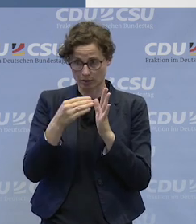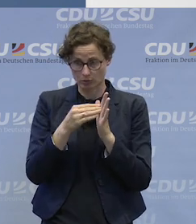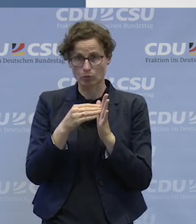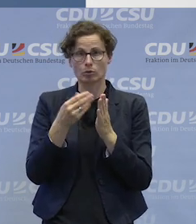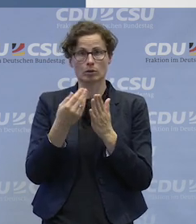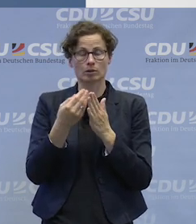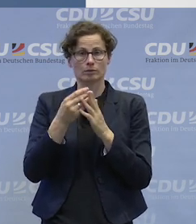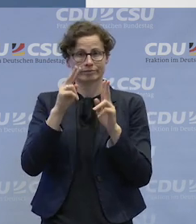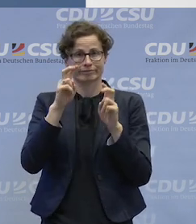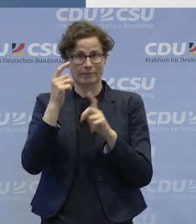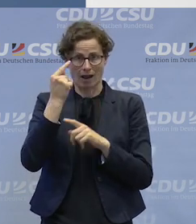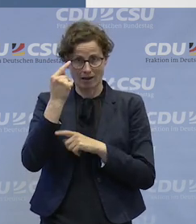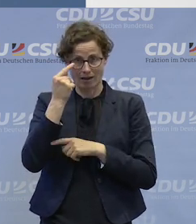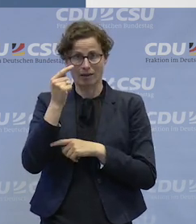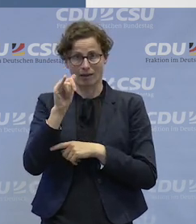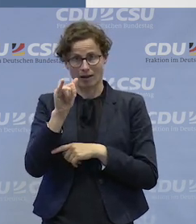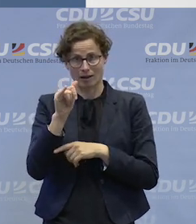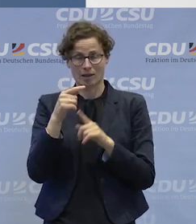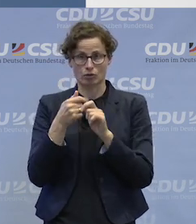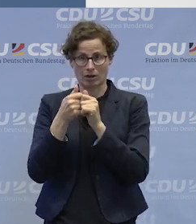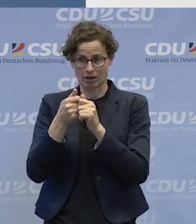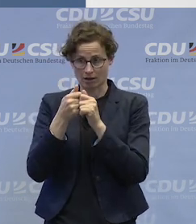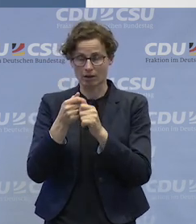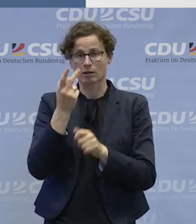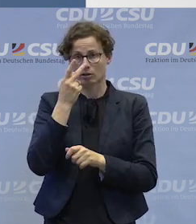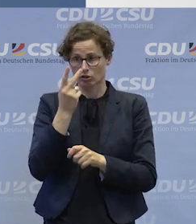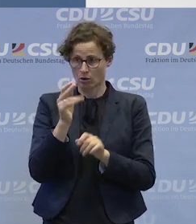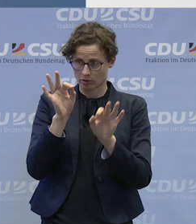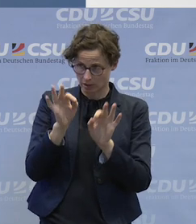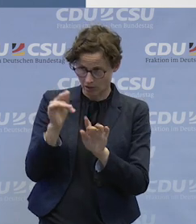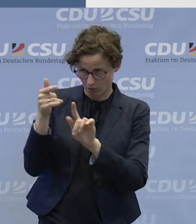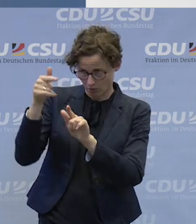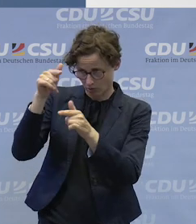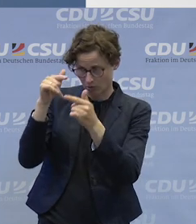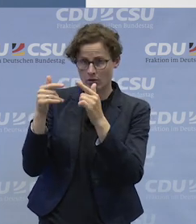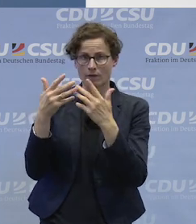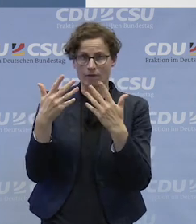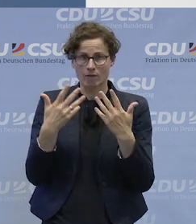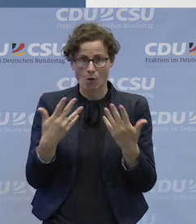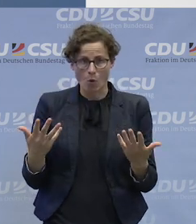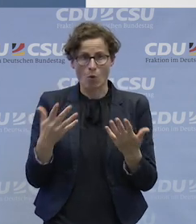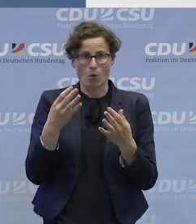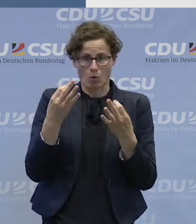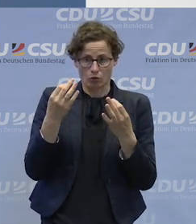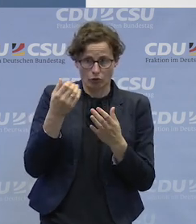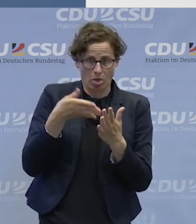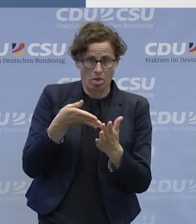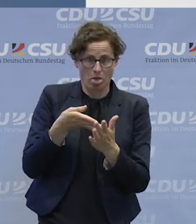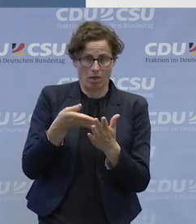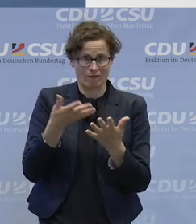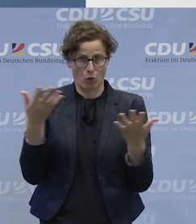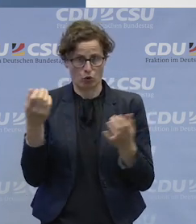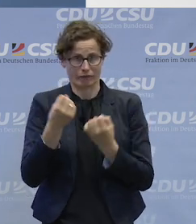-Tracker gibt uns die Möglichkeit zu gucken, an welchen Stellen ist es eben sehr schwierig im